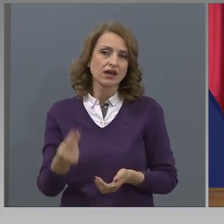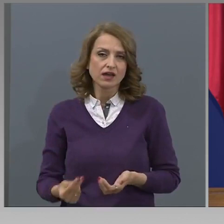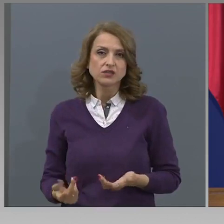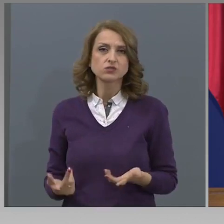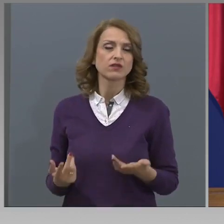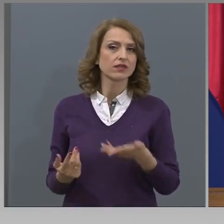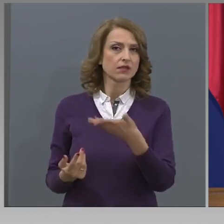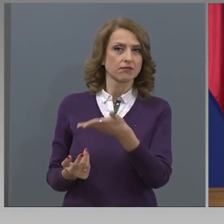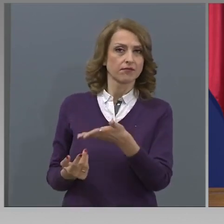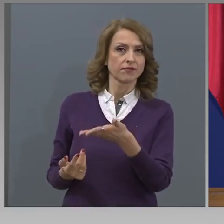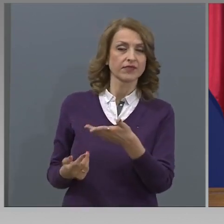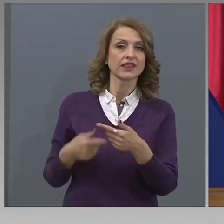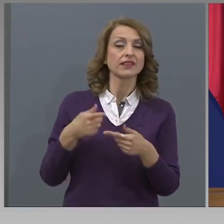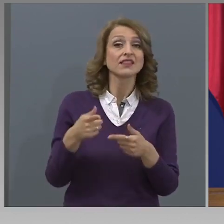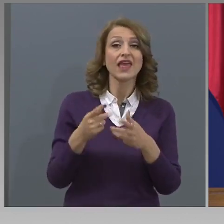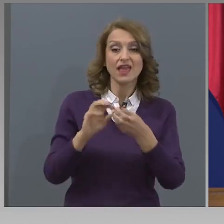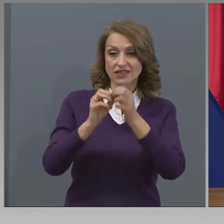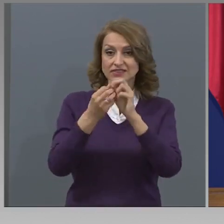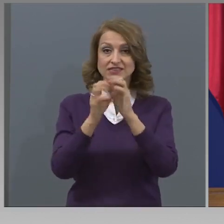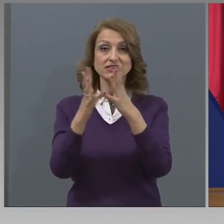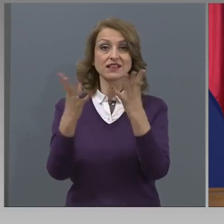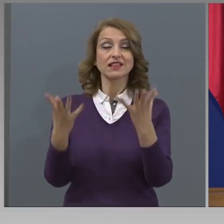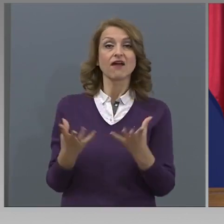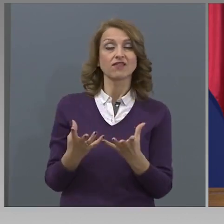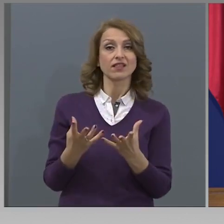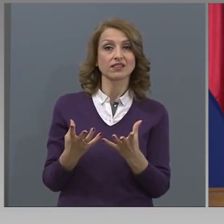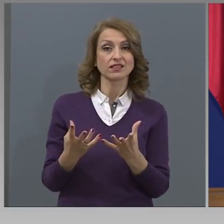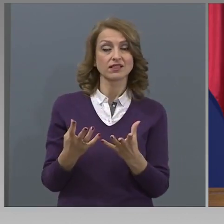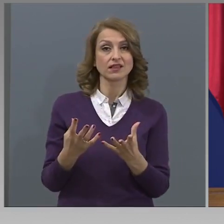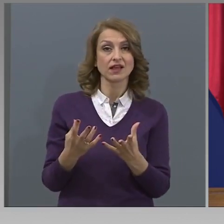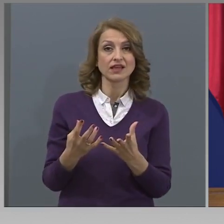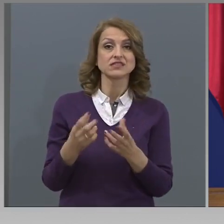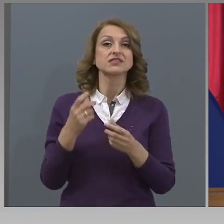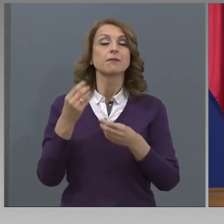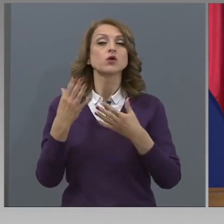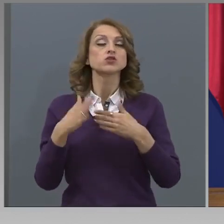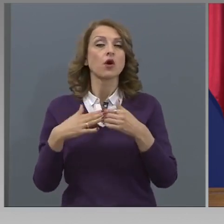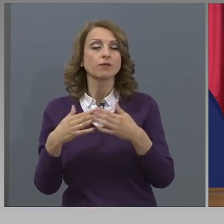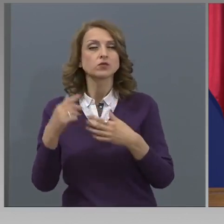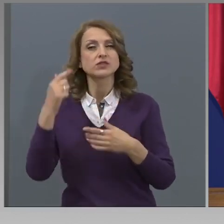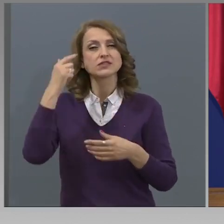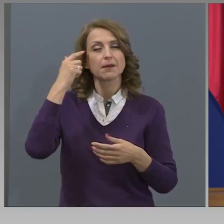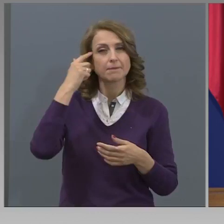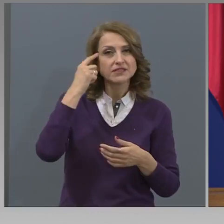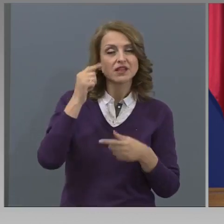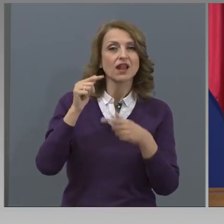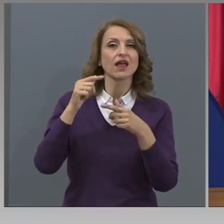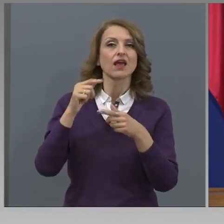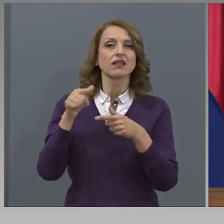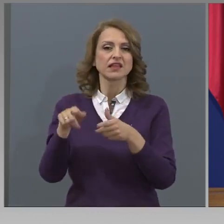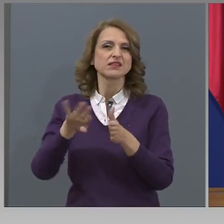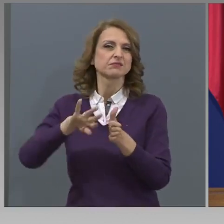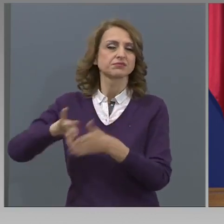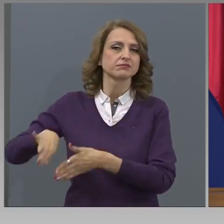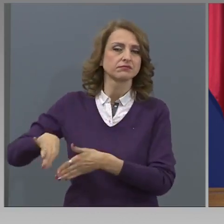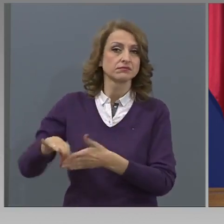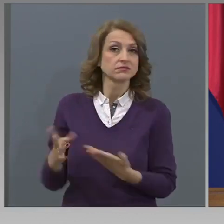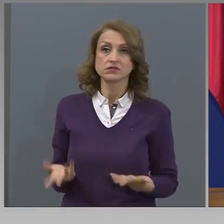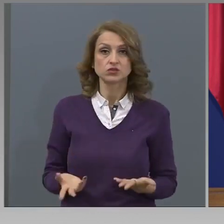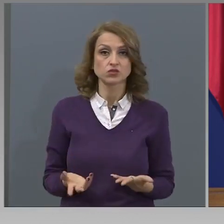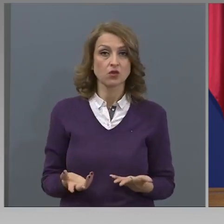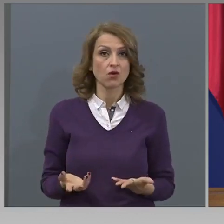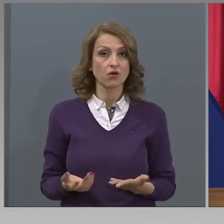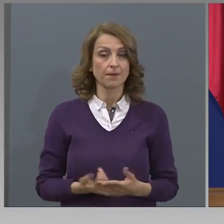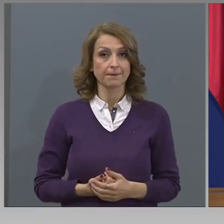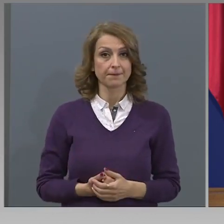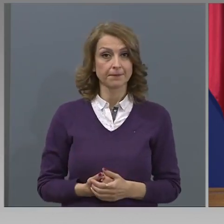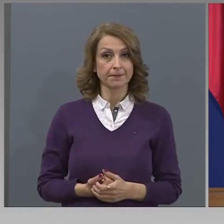прочие, които създават способността да се мисли, да се възприема, да се разсъждавате, просто са пренебрегнати. Защо?